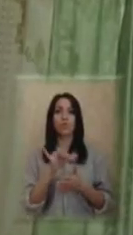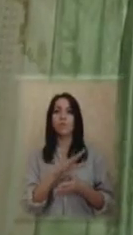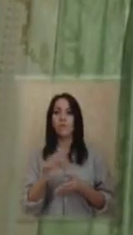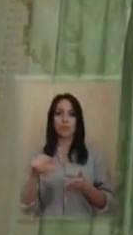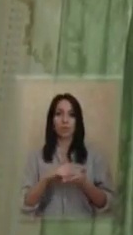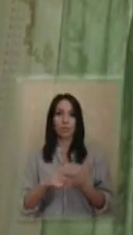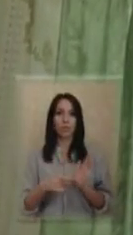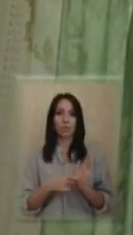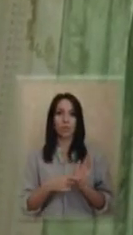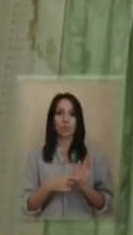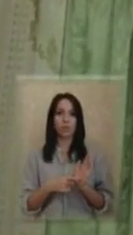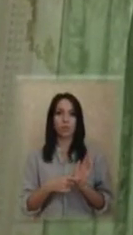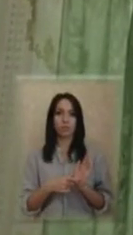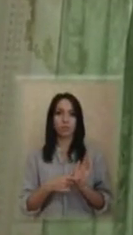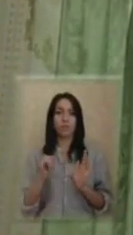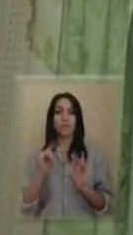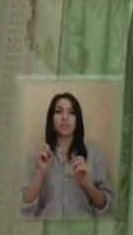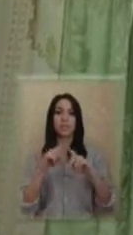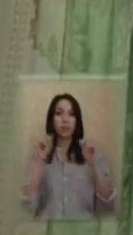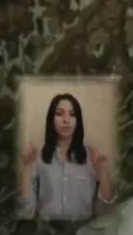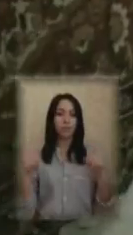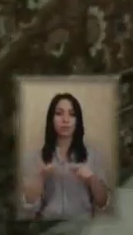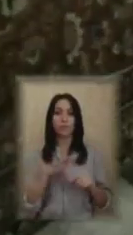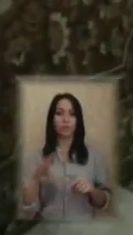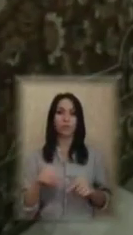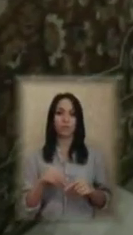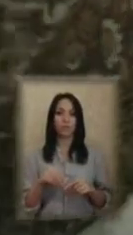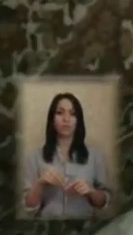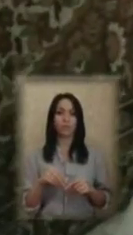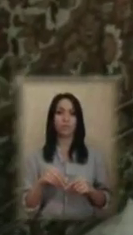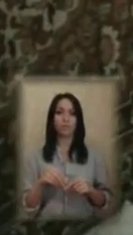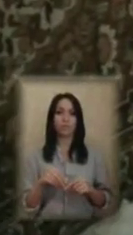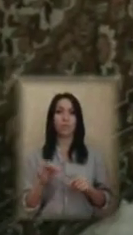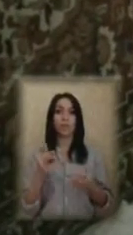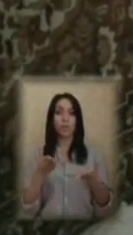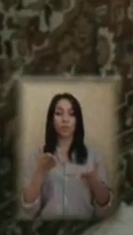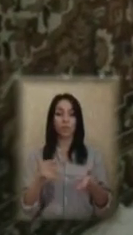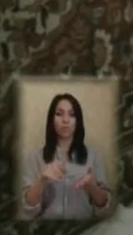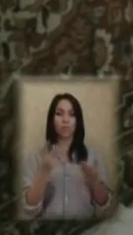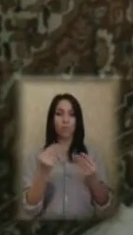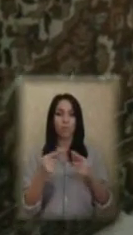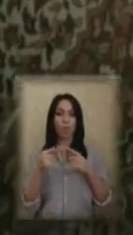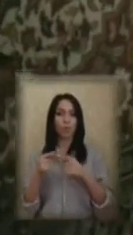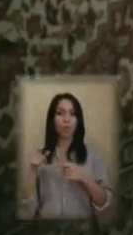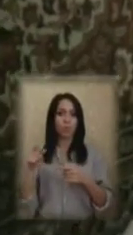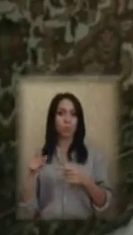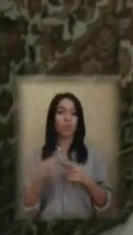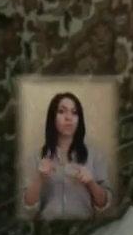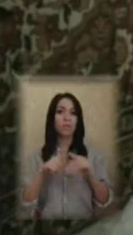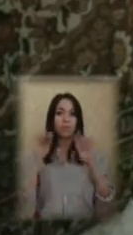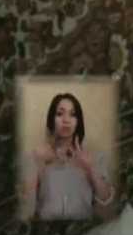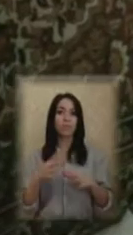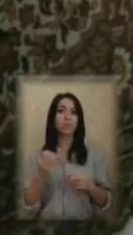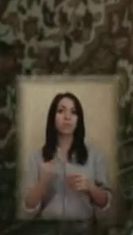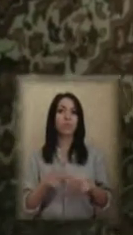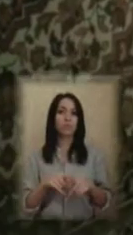Бачите, і за ковдрою лилась вода. Повсюди, в усіх кімнатах. І ось тут мокрий кут. Так лилось, ніколи ще такого не було.